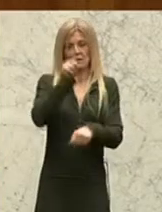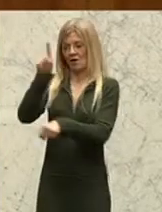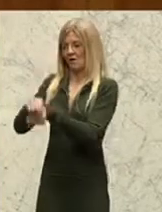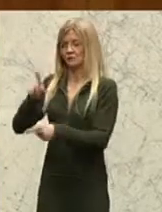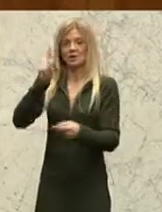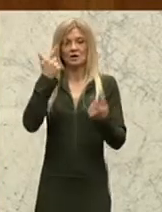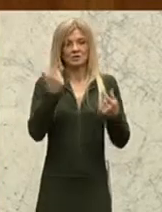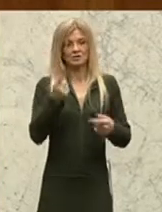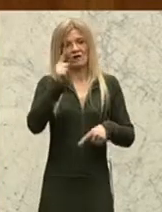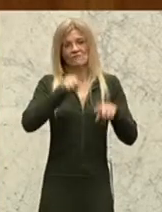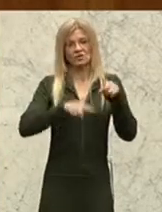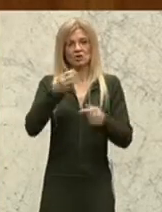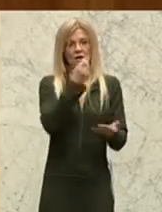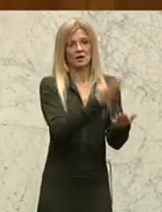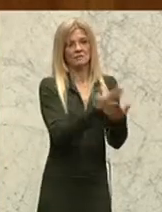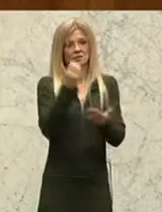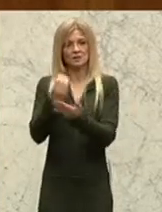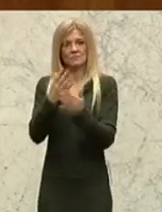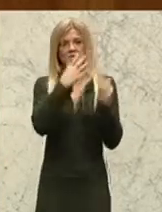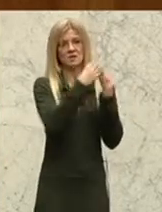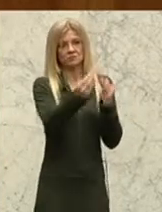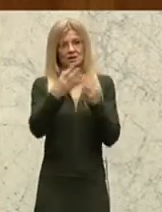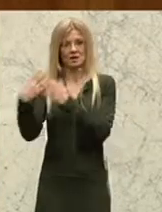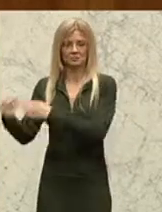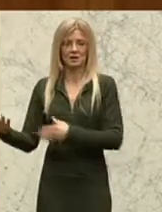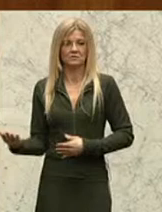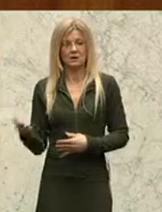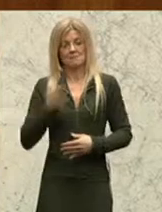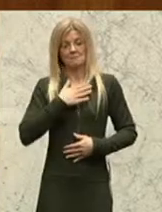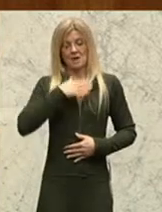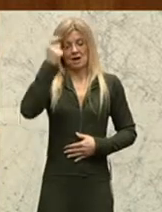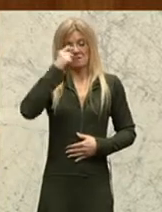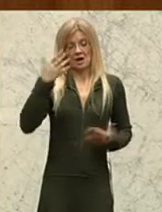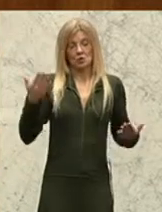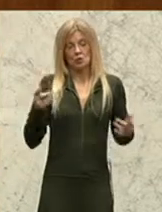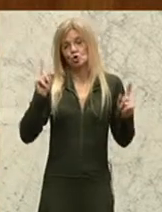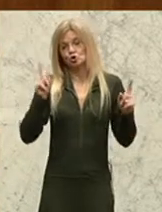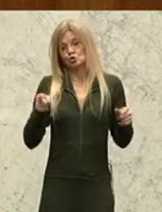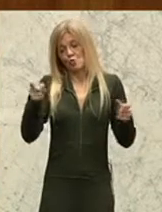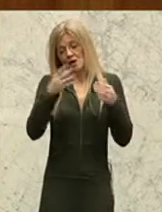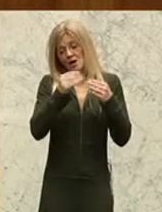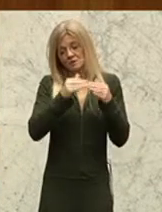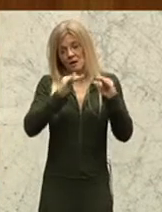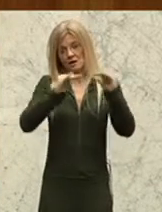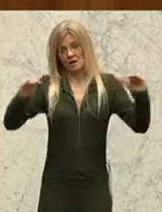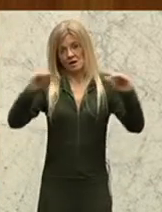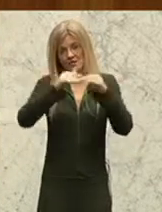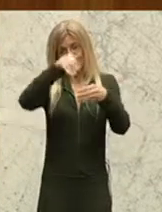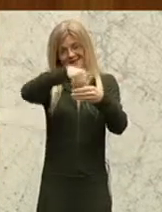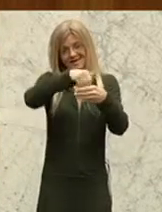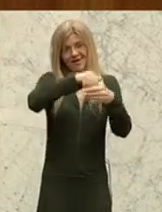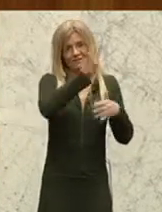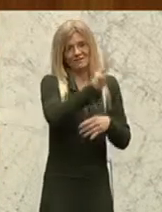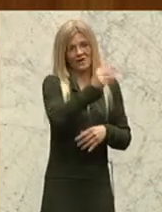Expertenmeinungen. Ich bin daher der Meinung, dass man sich zunächst auf Expertenebene innerhalb der WHO